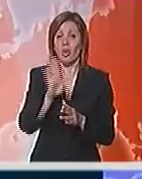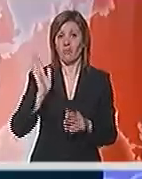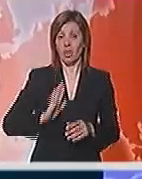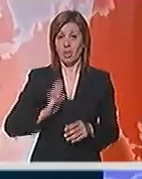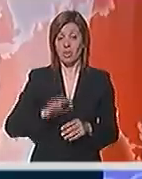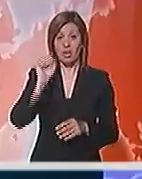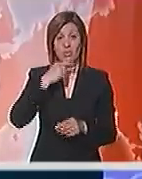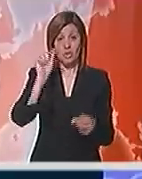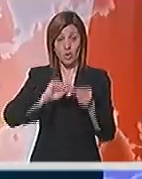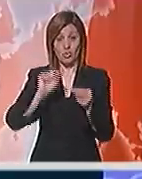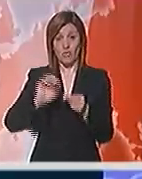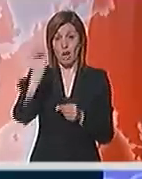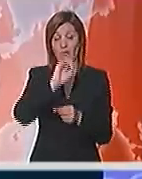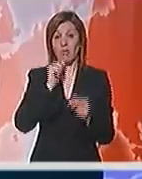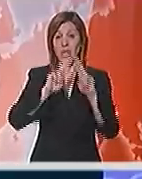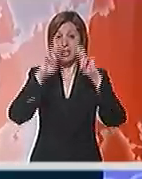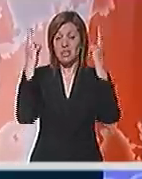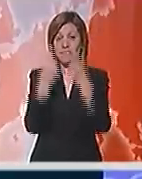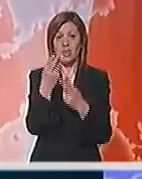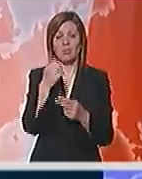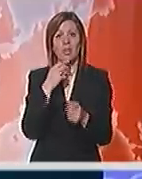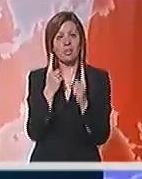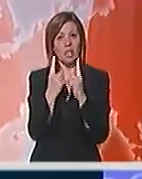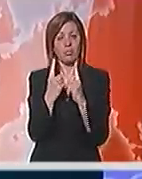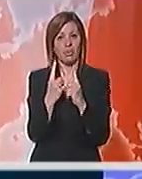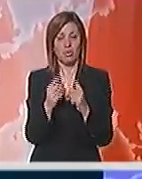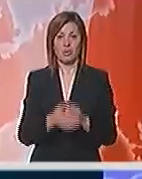da bi se očuvala evropska i svetska financijska stabilnost.